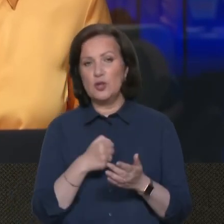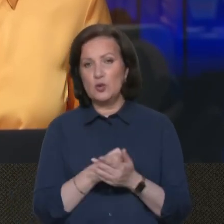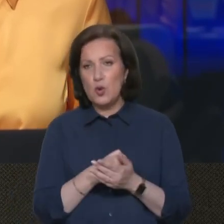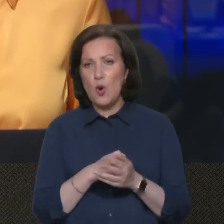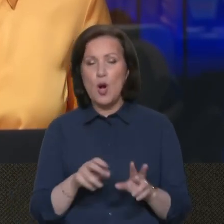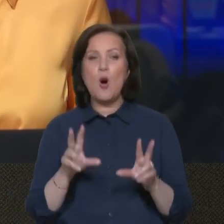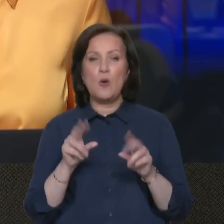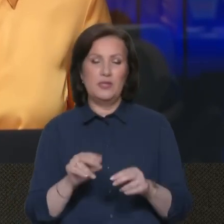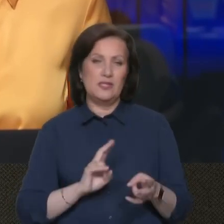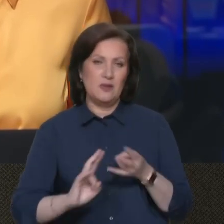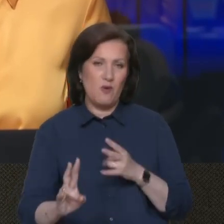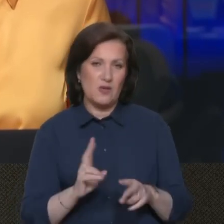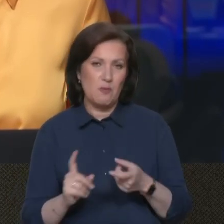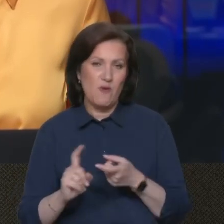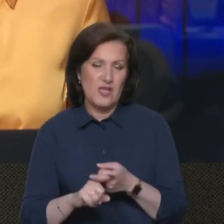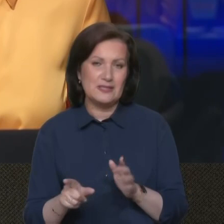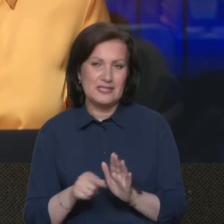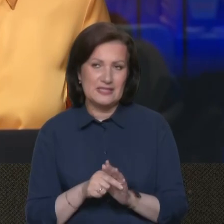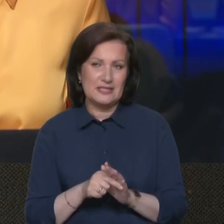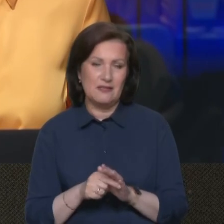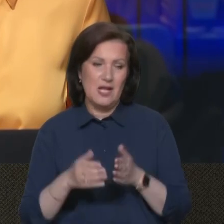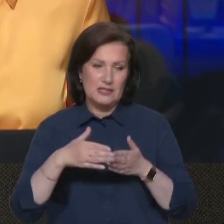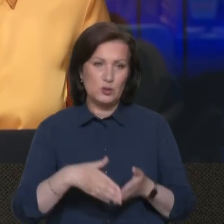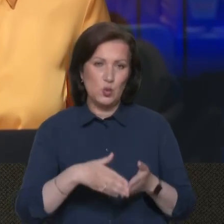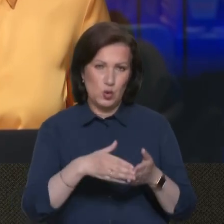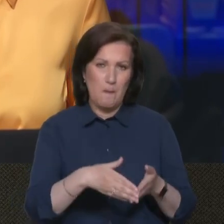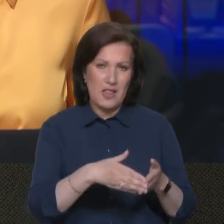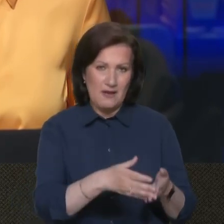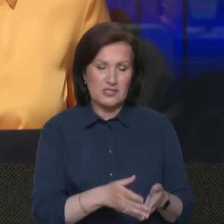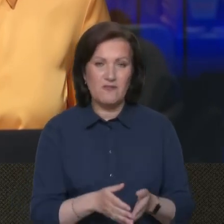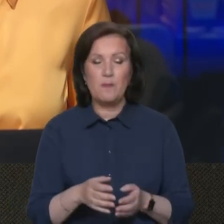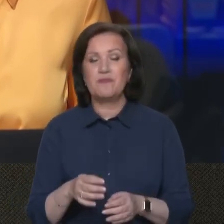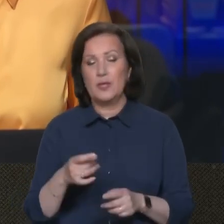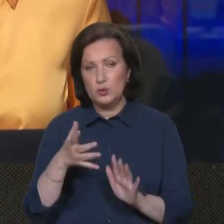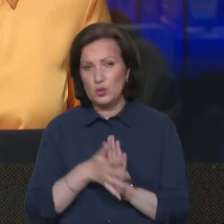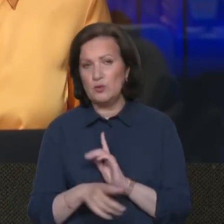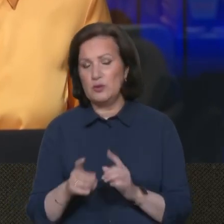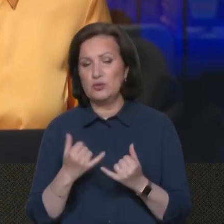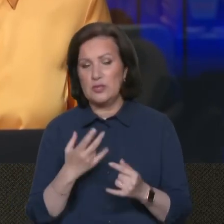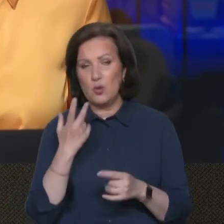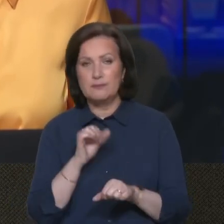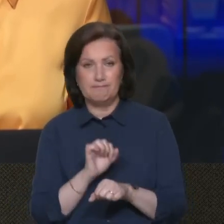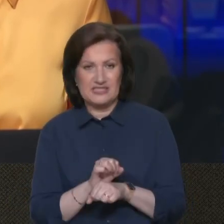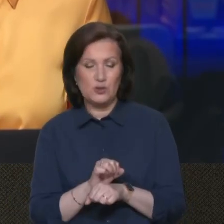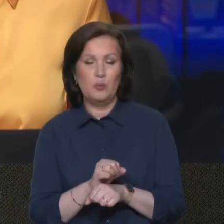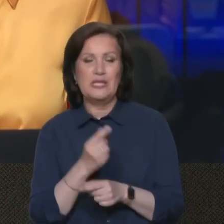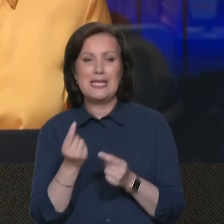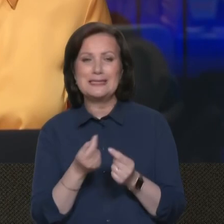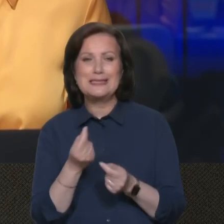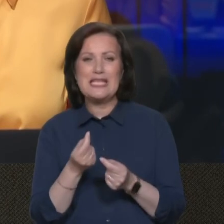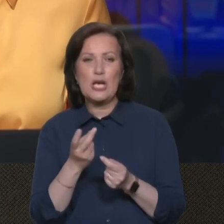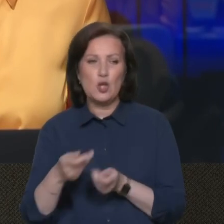обіцяних провокацій, пов'язаних з цивільним судноплавством. Зрозуміло, що зараз, коли зупинена зернова угода,